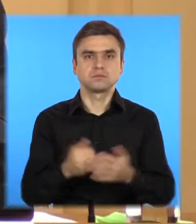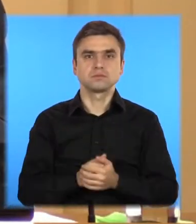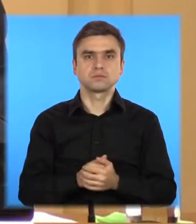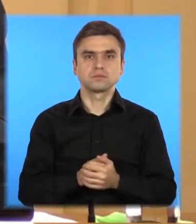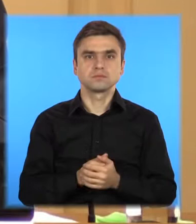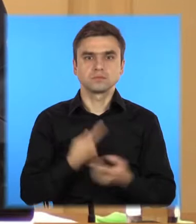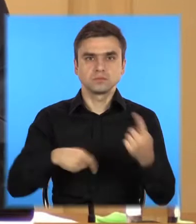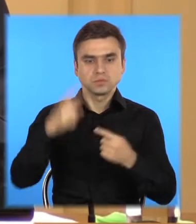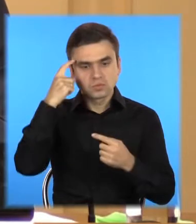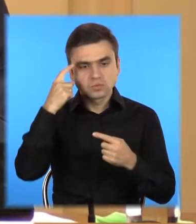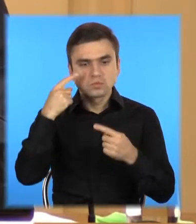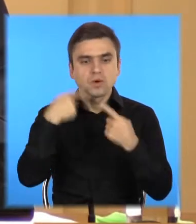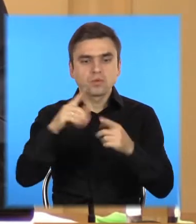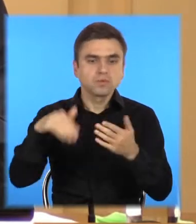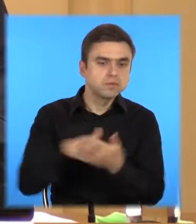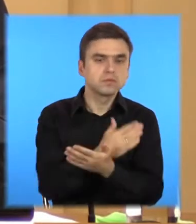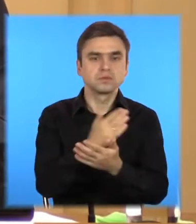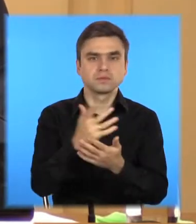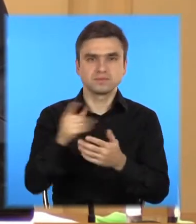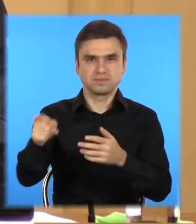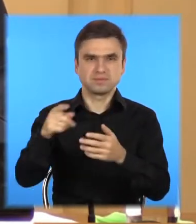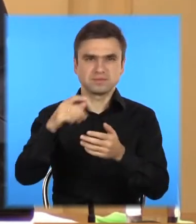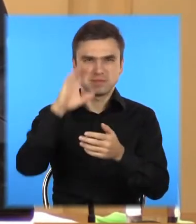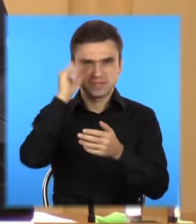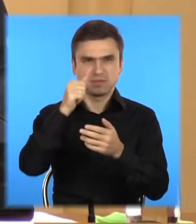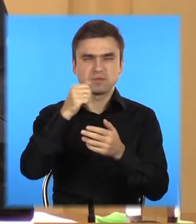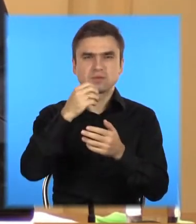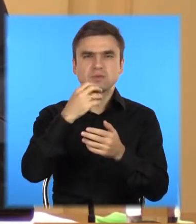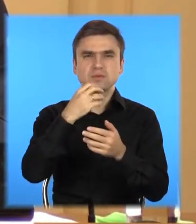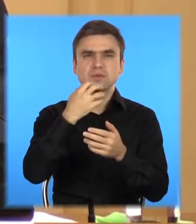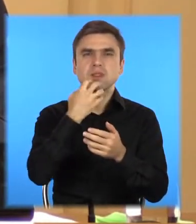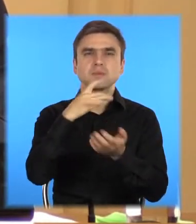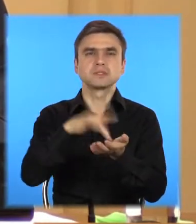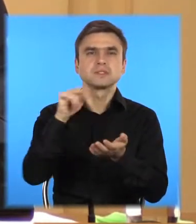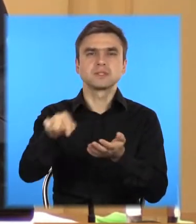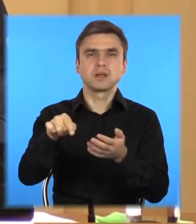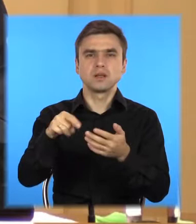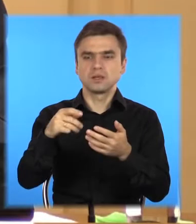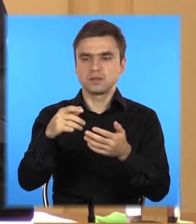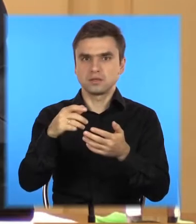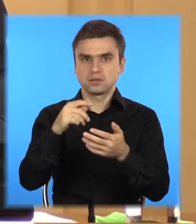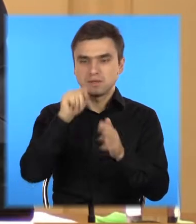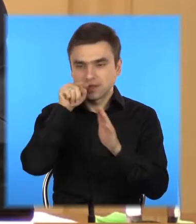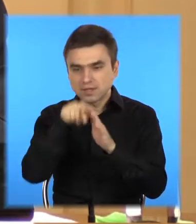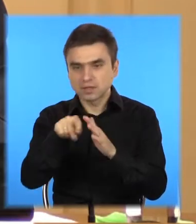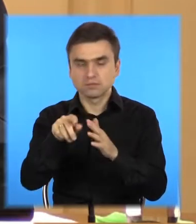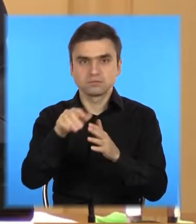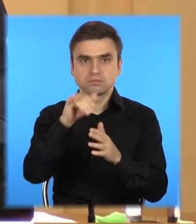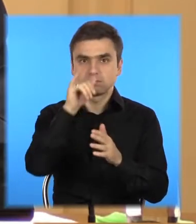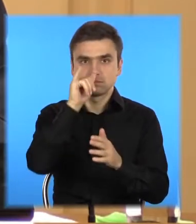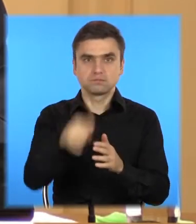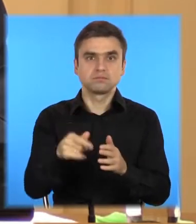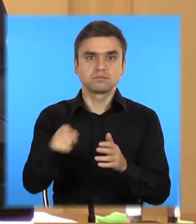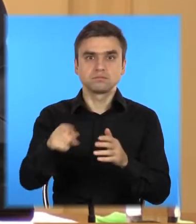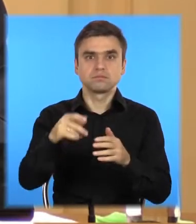а як же зробити, щоб це підприємство працювало. Ми зараз до нього доступу не маємо. Немали